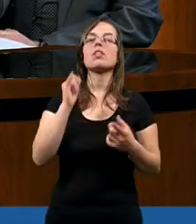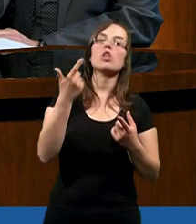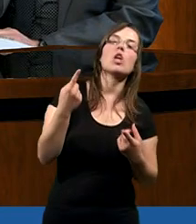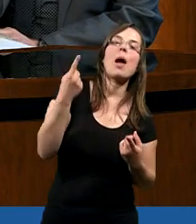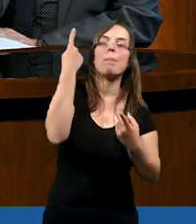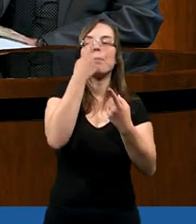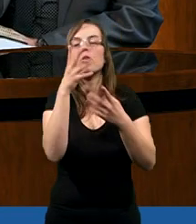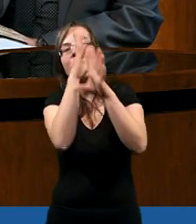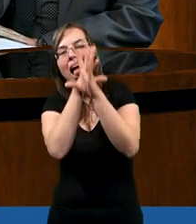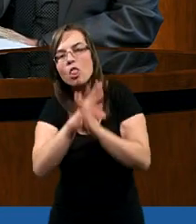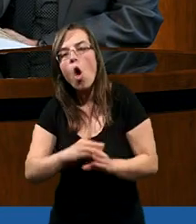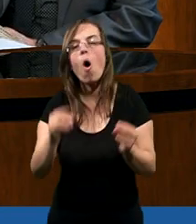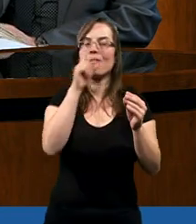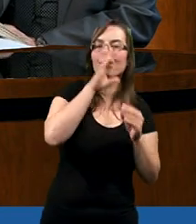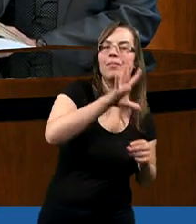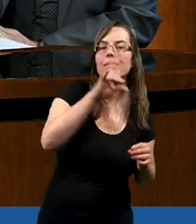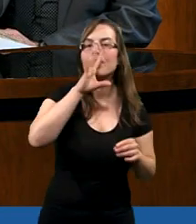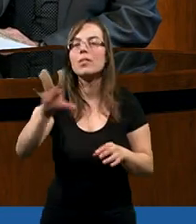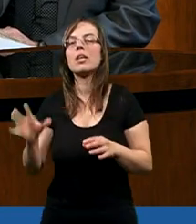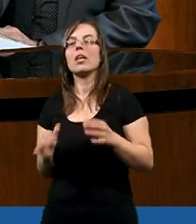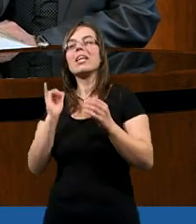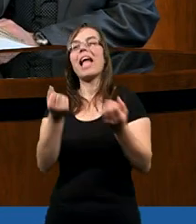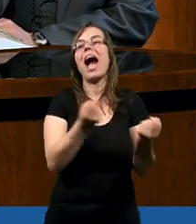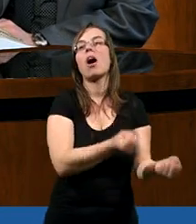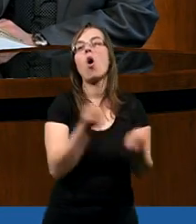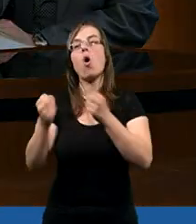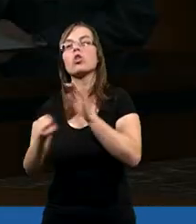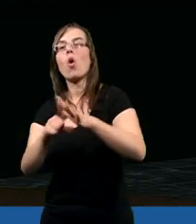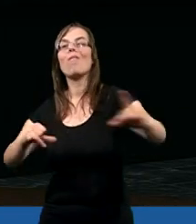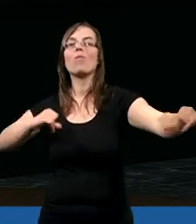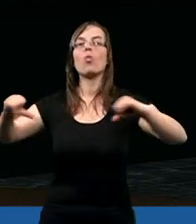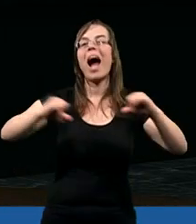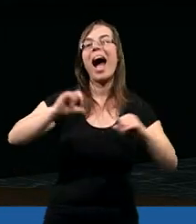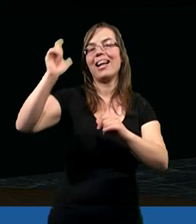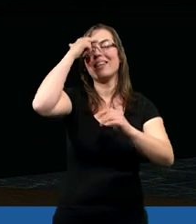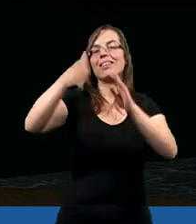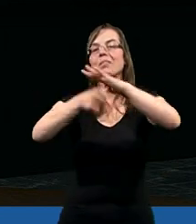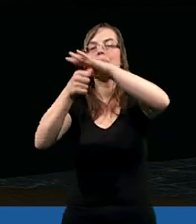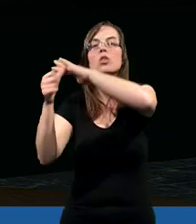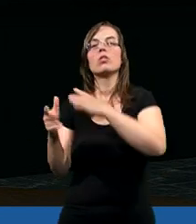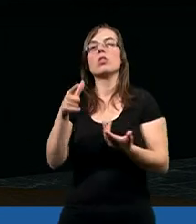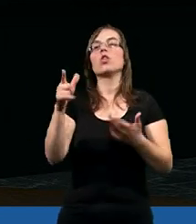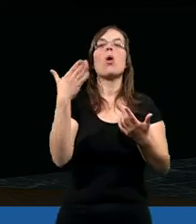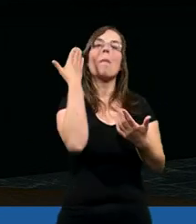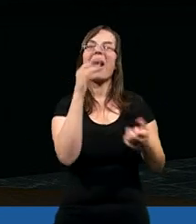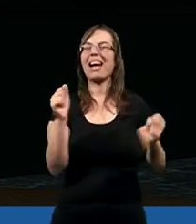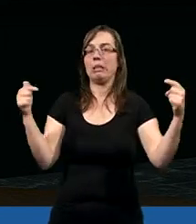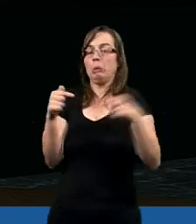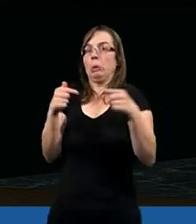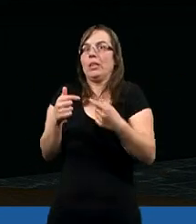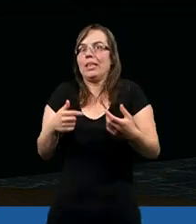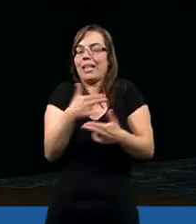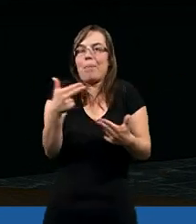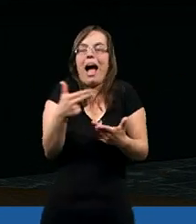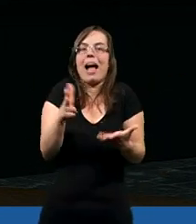czy umiemy ich szanować, jak się odnosimy do władzy, to bardzo kontrowersyjne